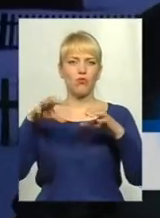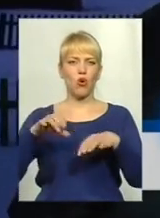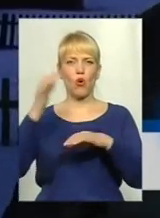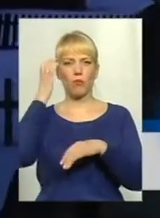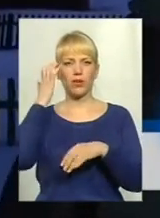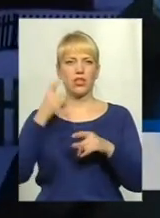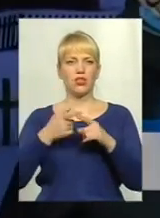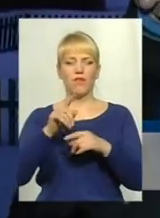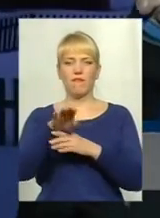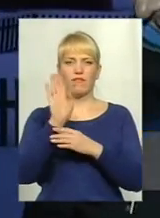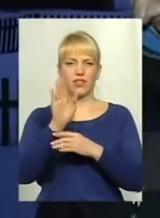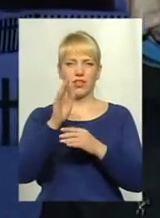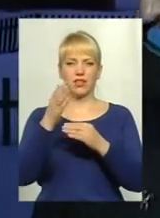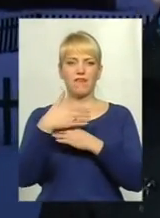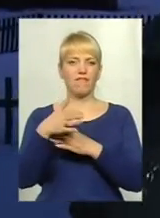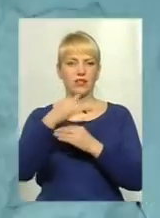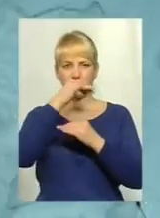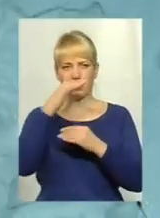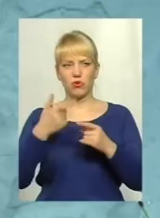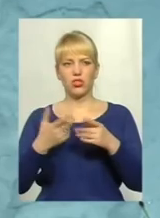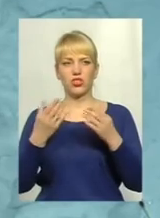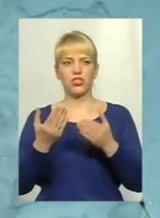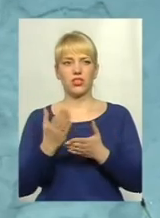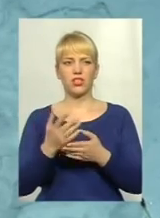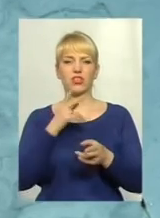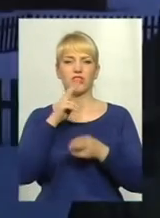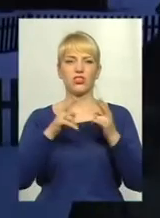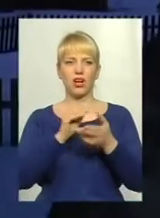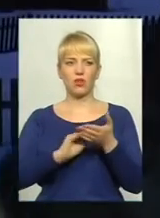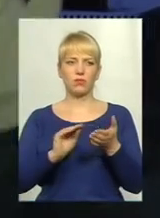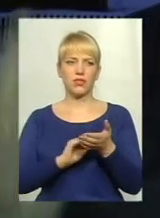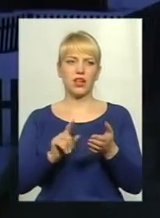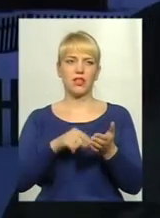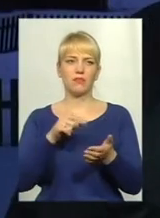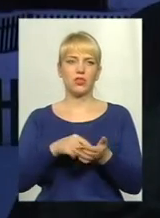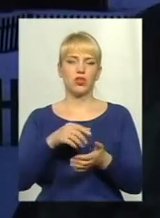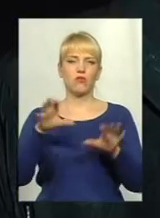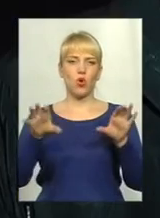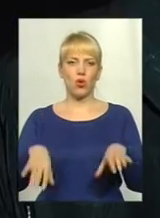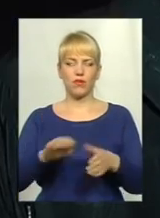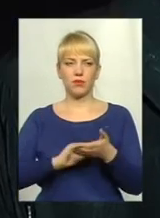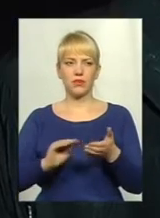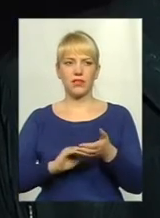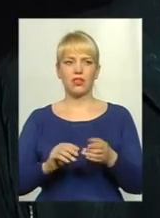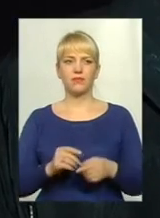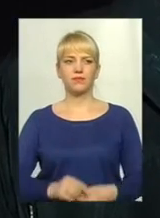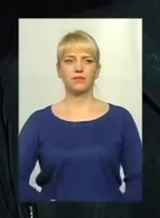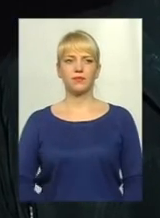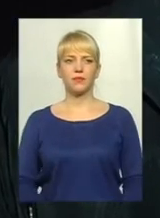вікна відкрите, нічого. От вона зараз ще є. Жалоби писали, по-моєму, в міському голові писали. Палять вони